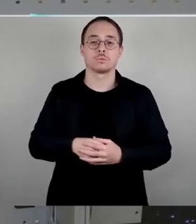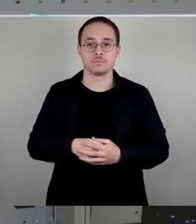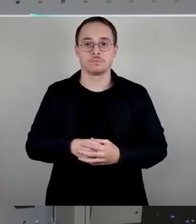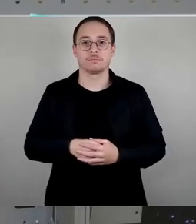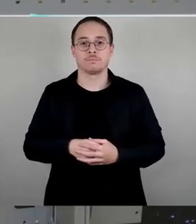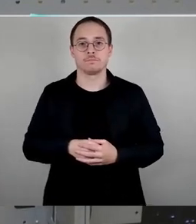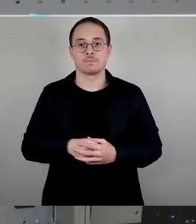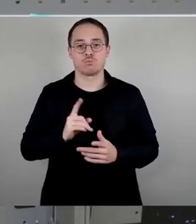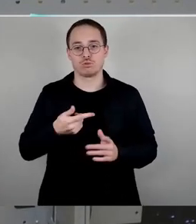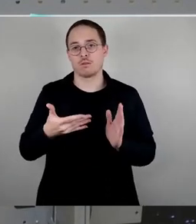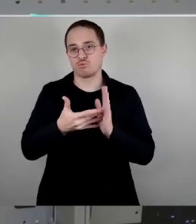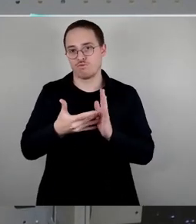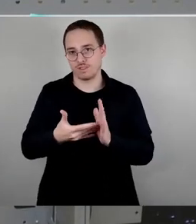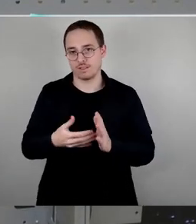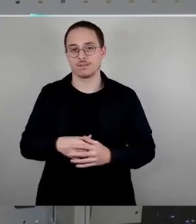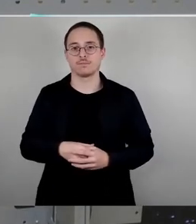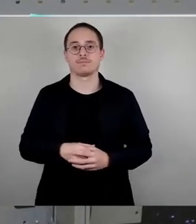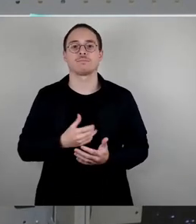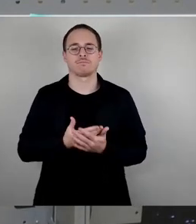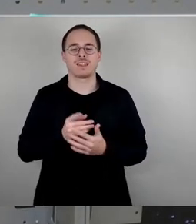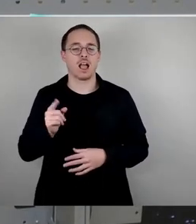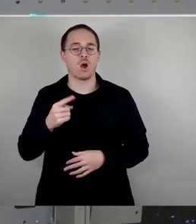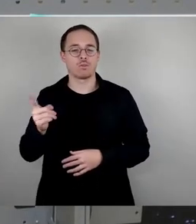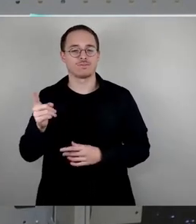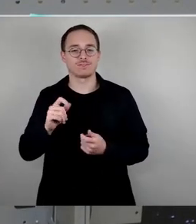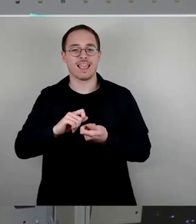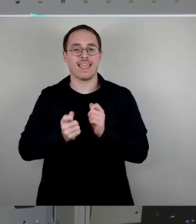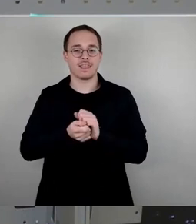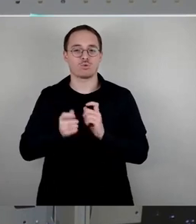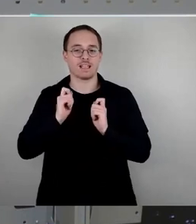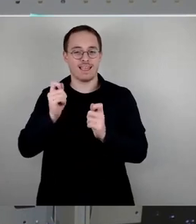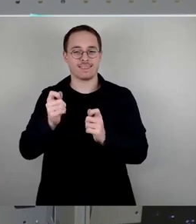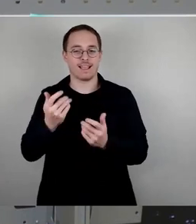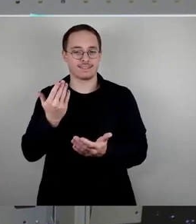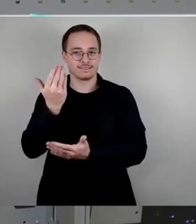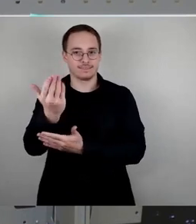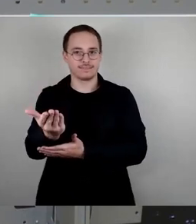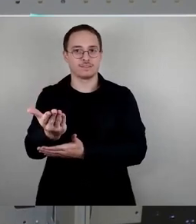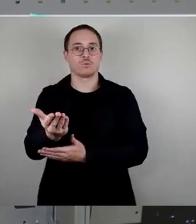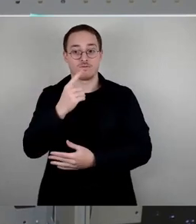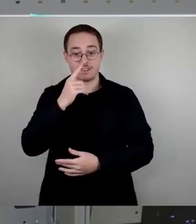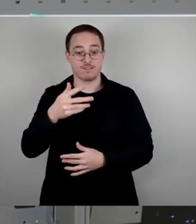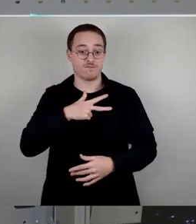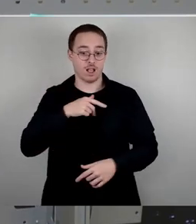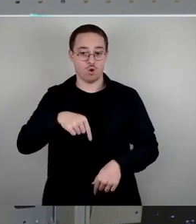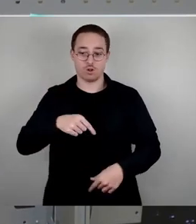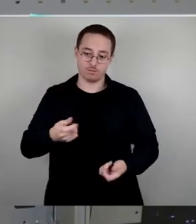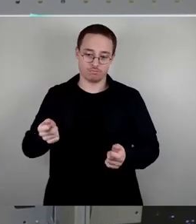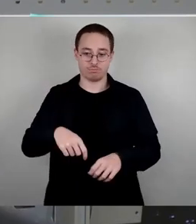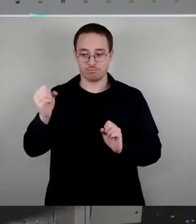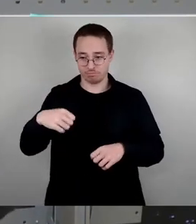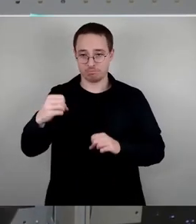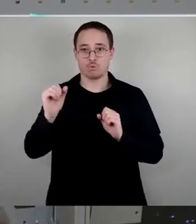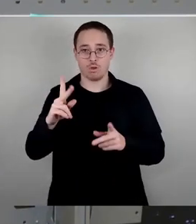selbst wenn wir das heute beschließen und die städtischen Eigenmittel schnell fließen würden, haben wir natürlich das Problem,